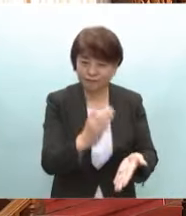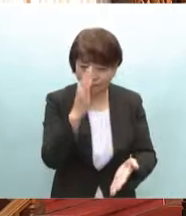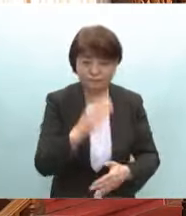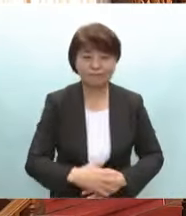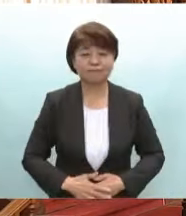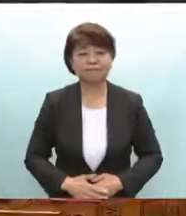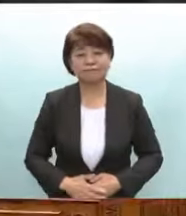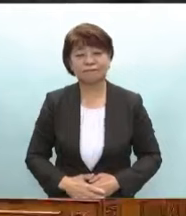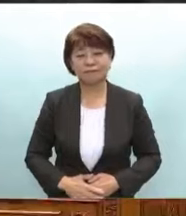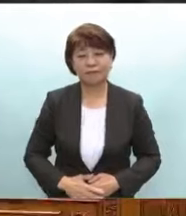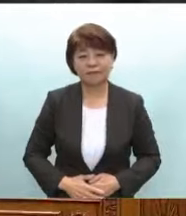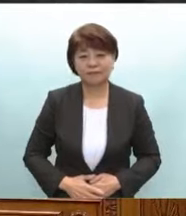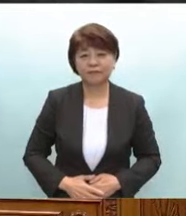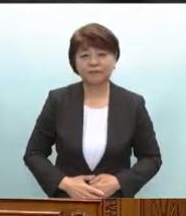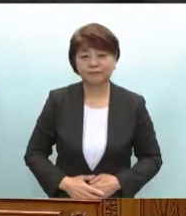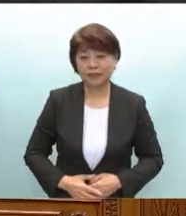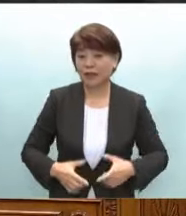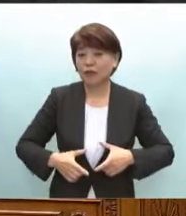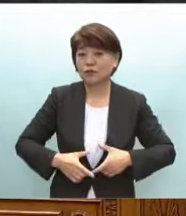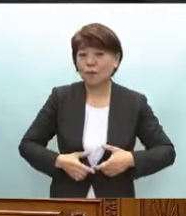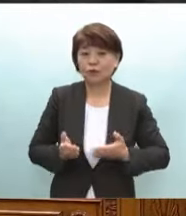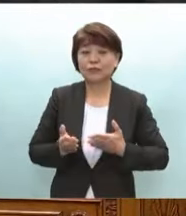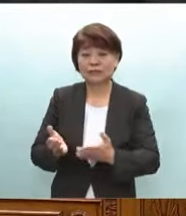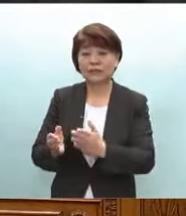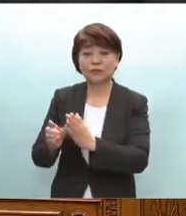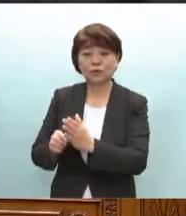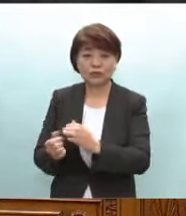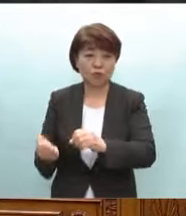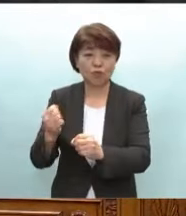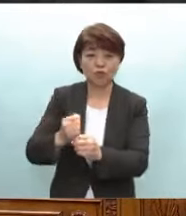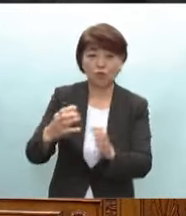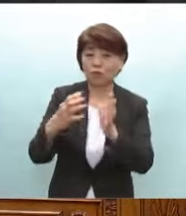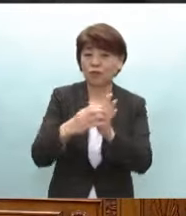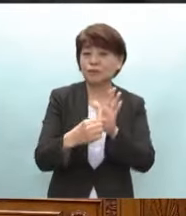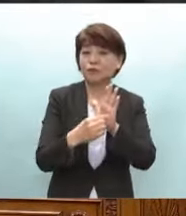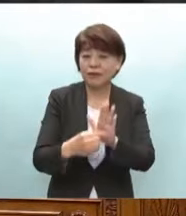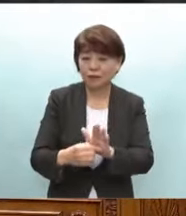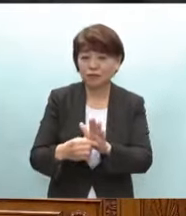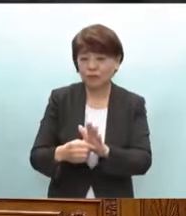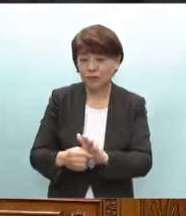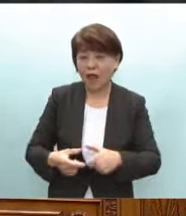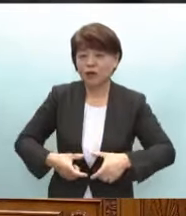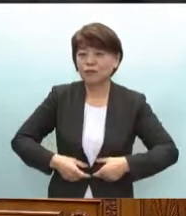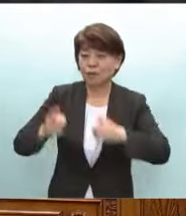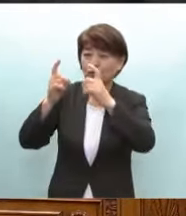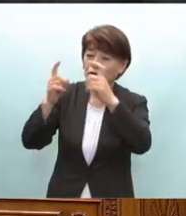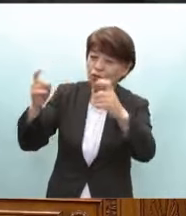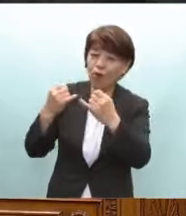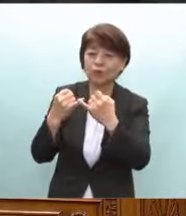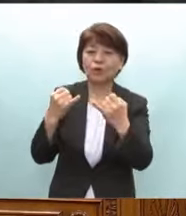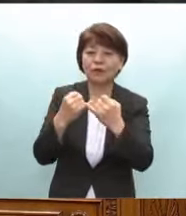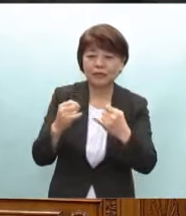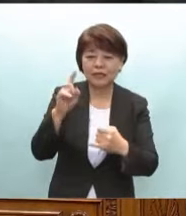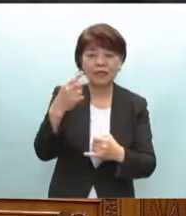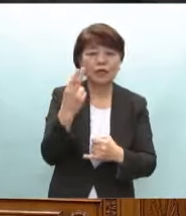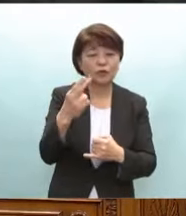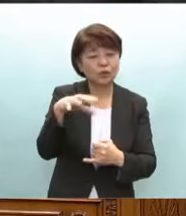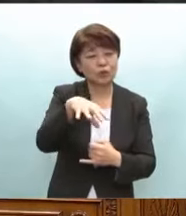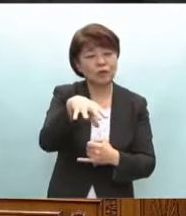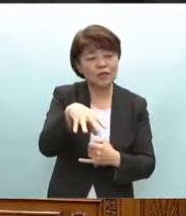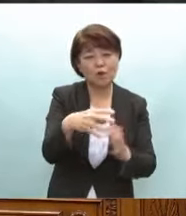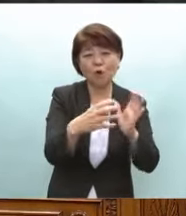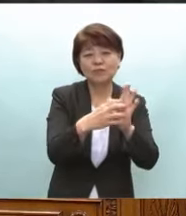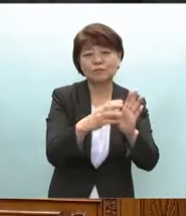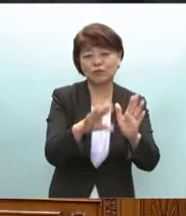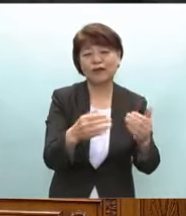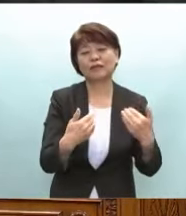伺いますまた熊本地震の復興のシンボルである熊本城のように野党半島地震にも復興のシ